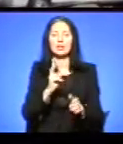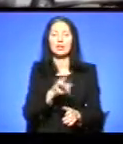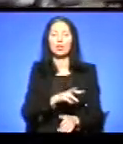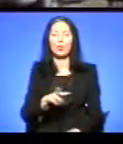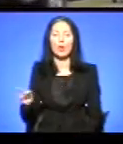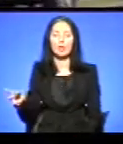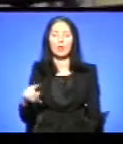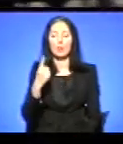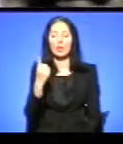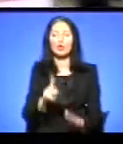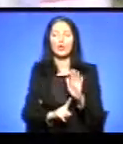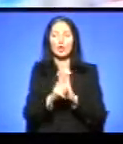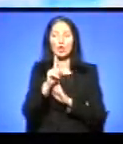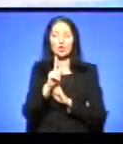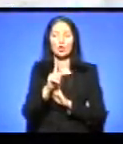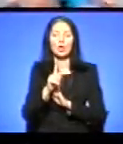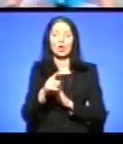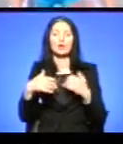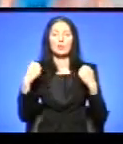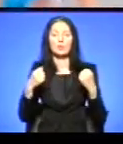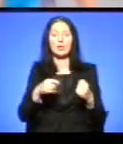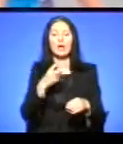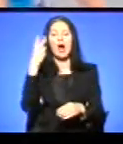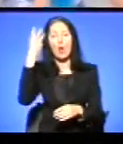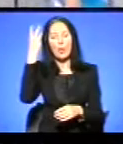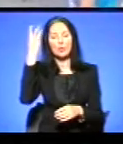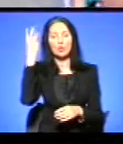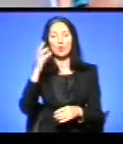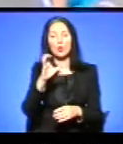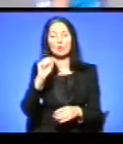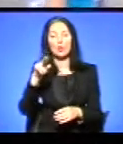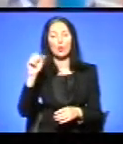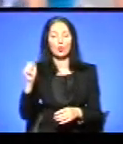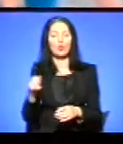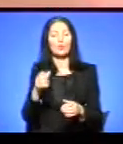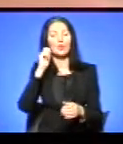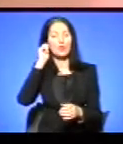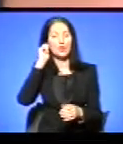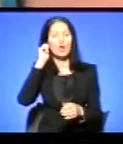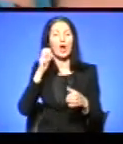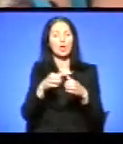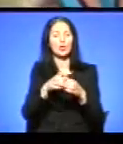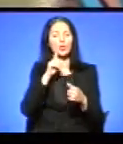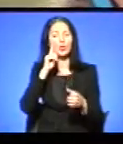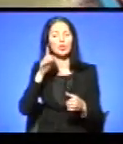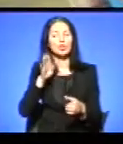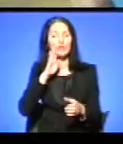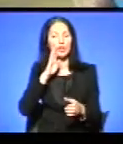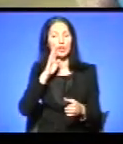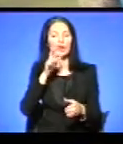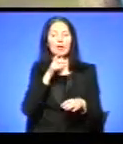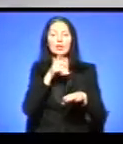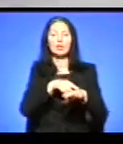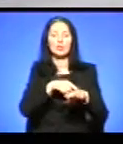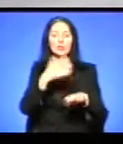Першою фінішує спортсменка з Хмельницького Наталія Сапронюк у віковій категорії молодші дівчата. Її час – 55 хвилин